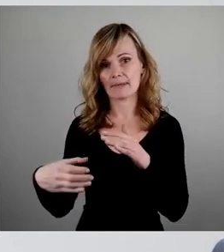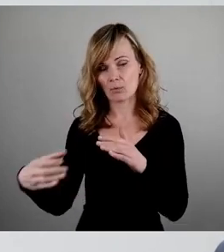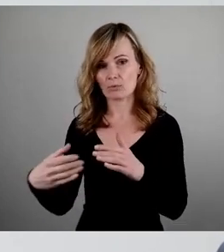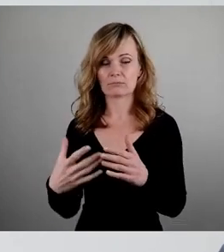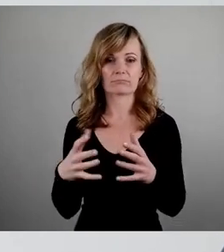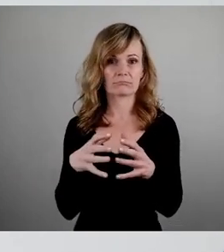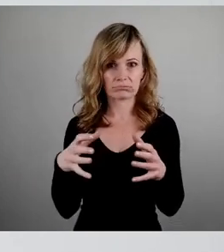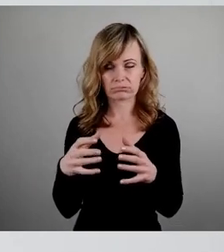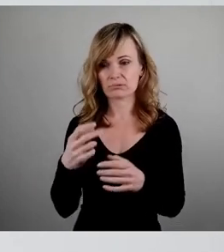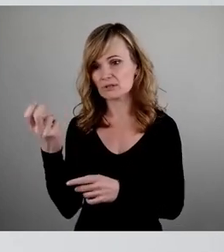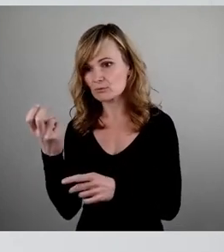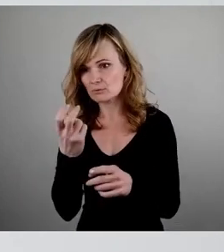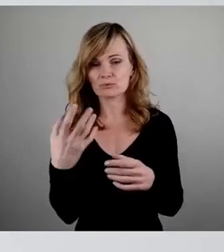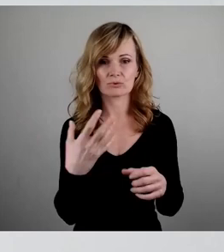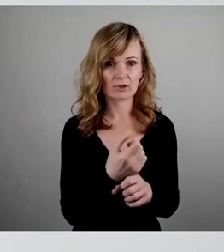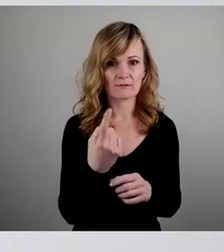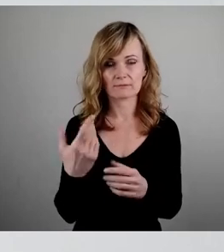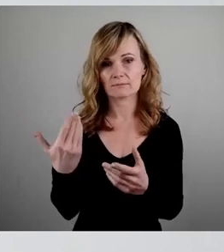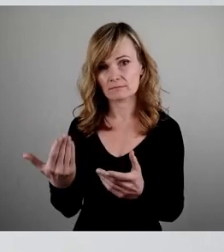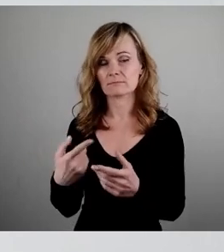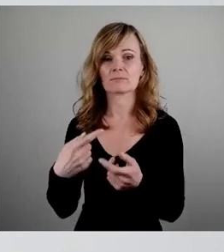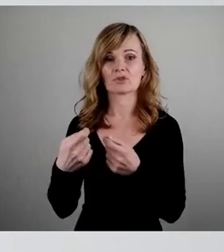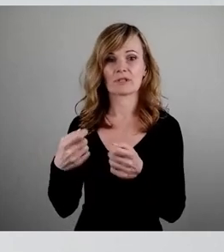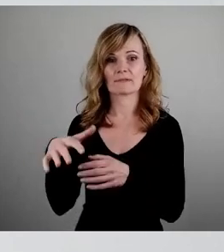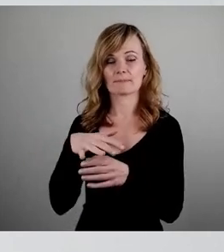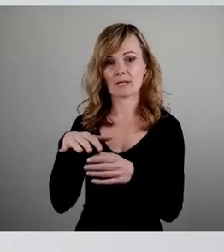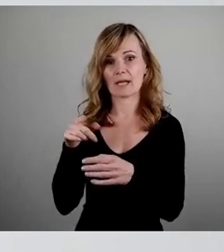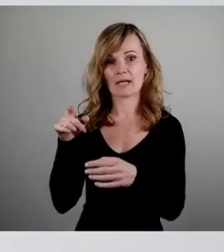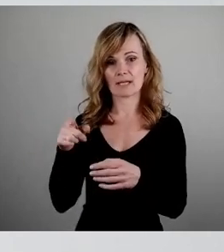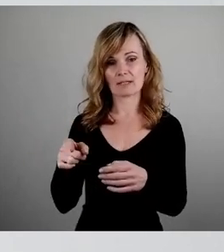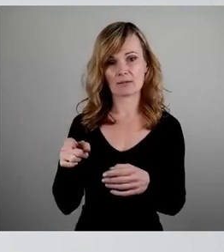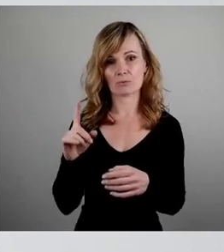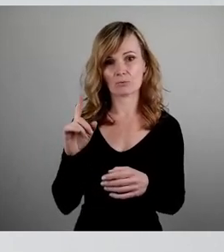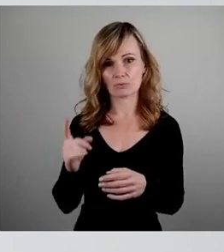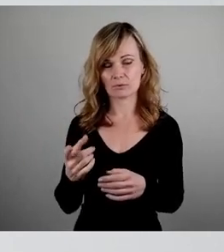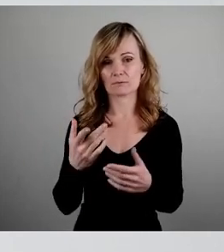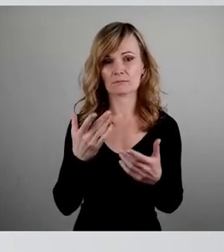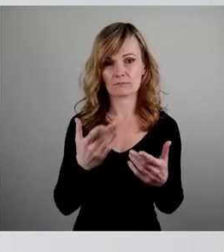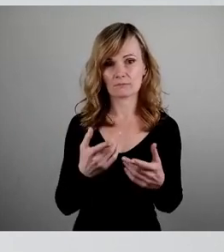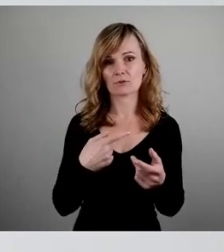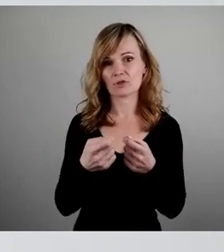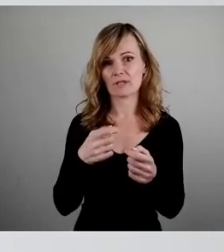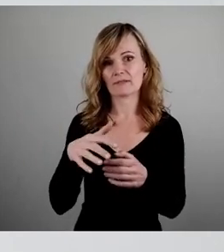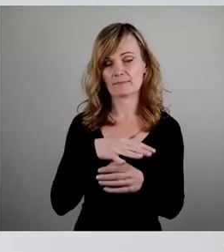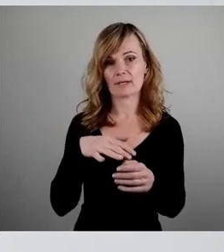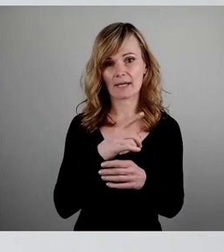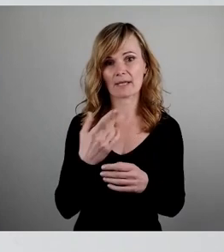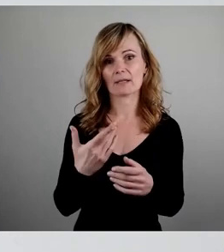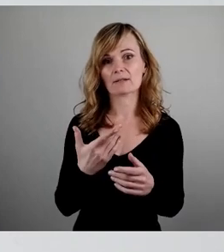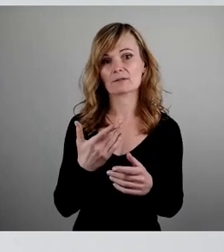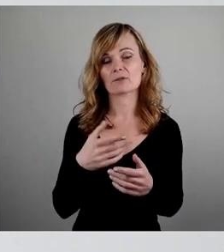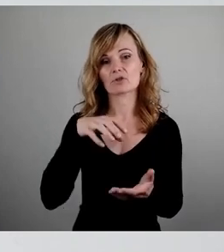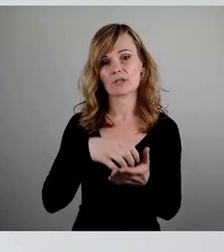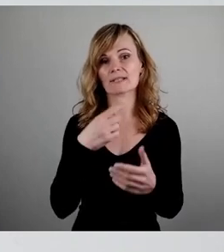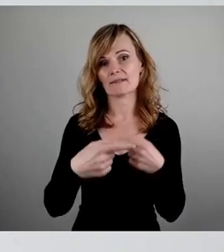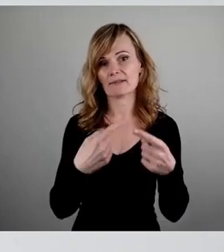zu finden und zu schaffen seitens des Geschäftsbereiches und seitens Geschäftsbereiches Stadtentwicklung und Bau und